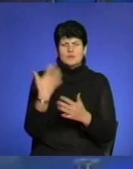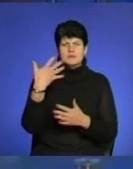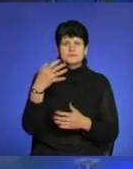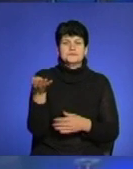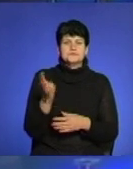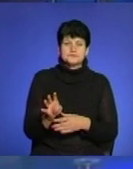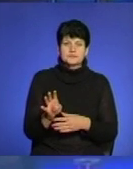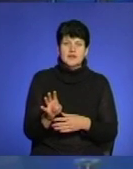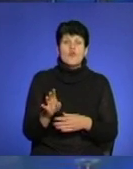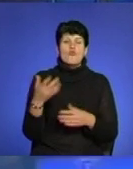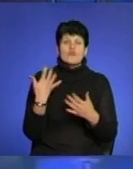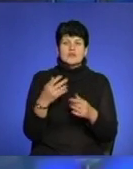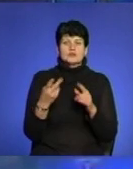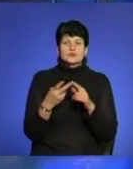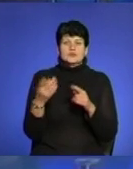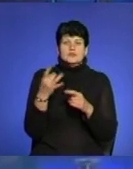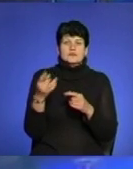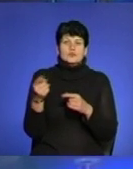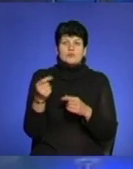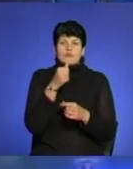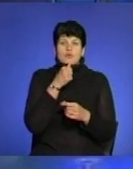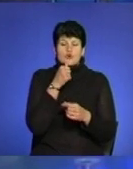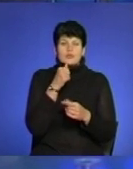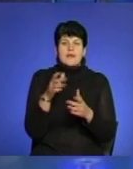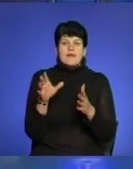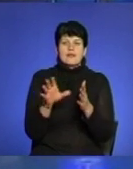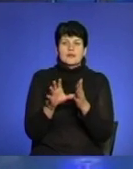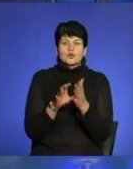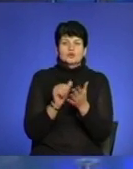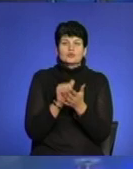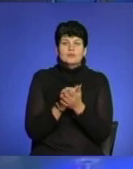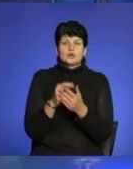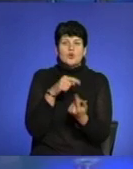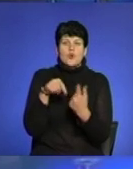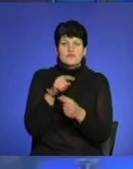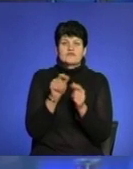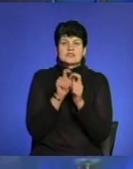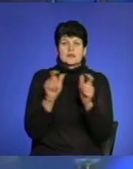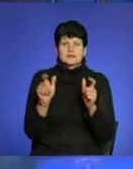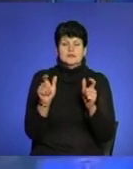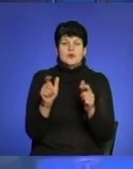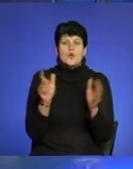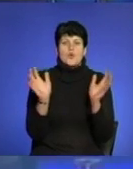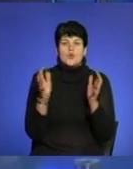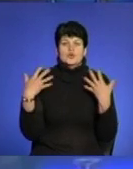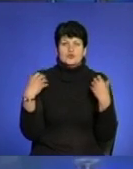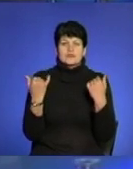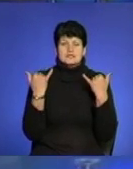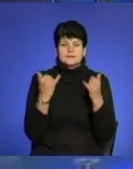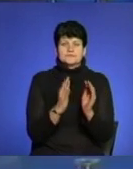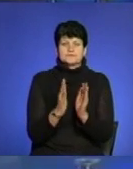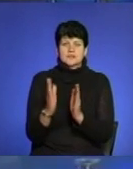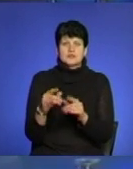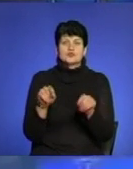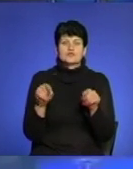Вже вдруге у Тернополі намагаються запровадити електронний документообіг у закладах охорони здоров'я. Цього разу систему вдосконалили, створивши